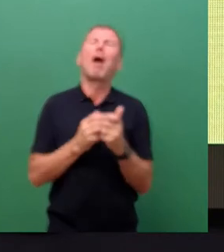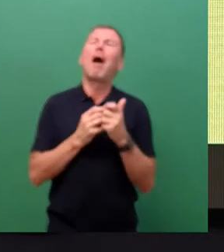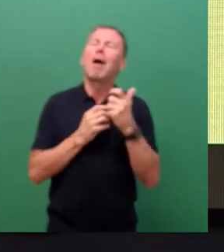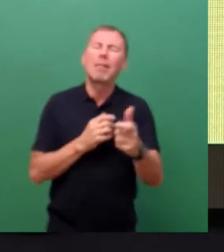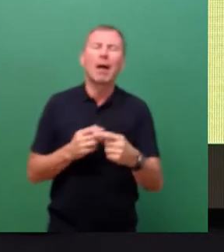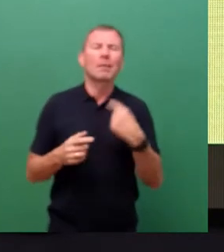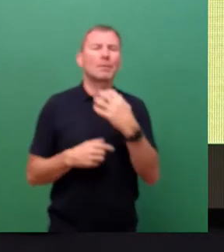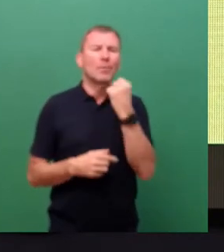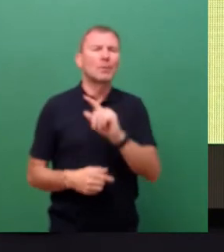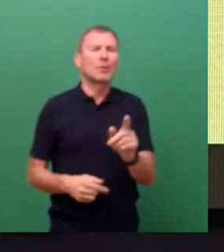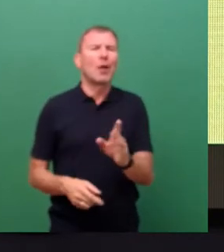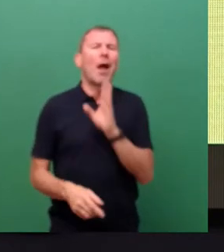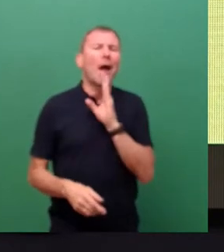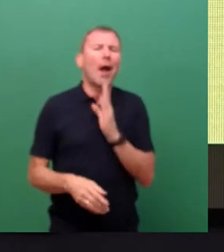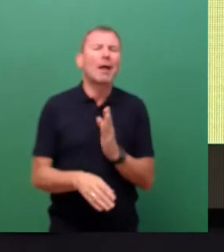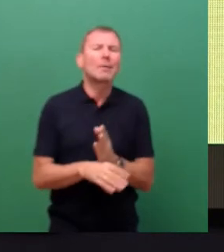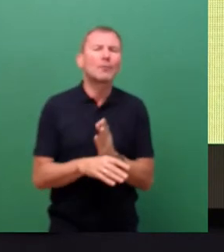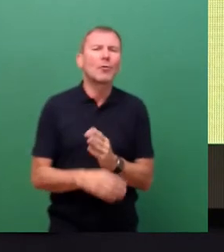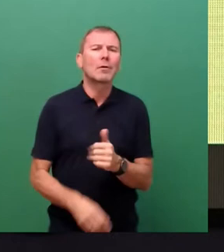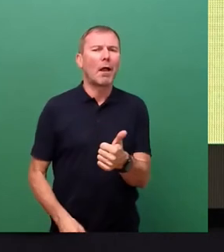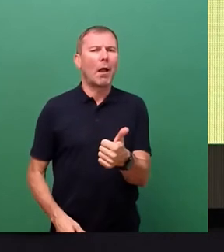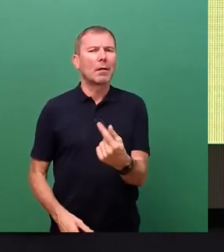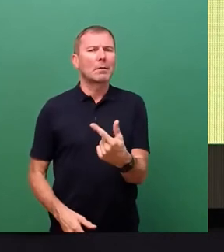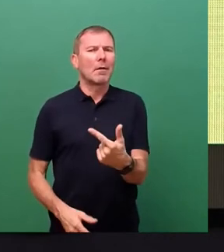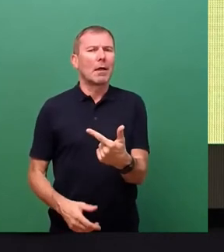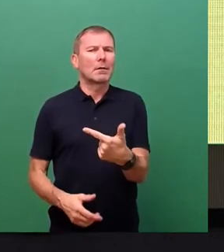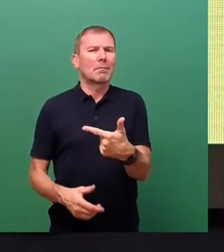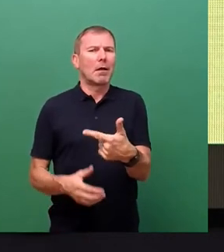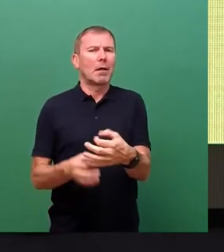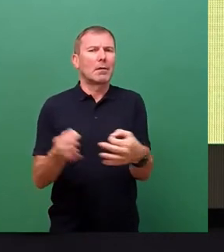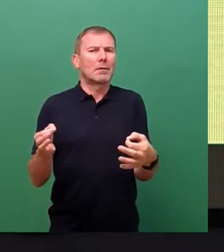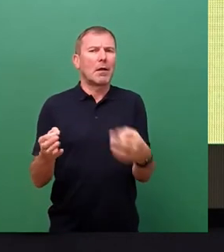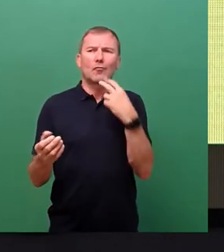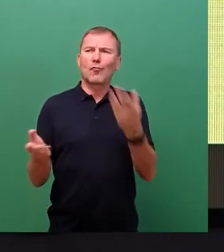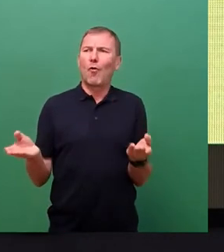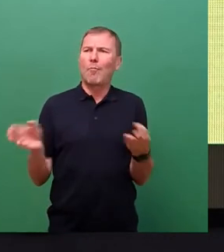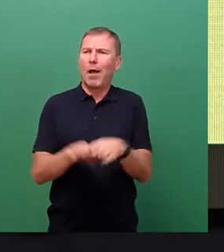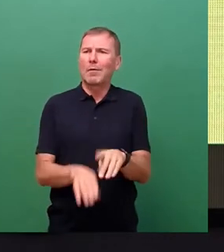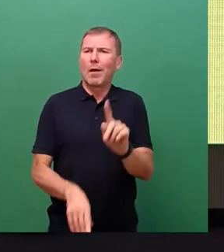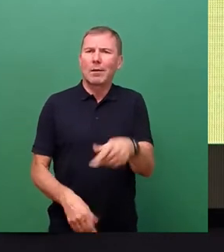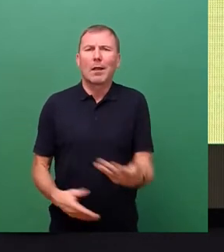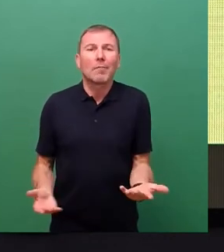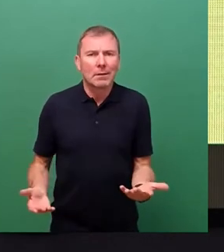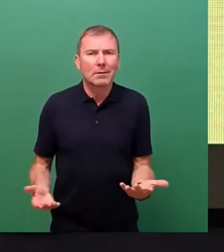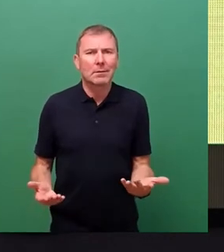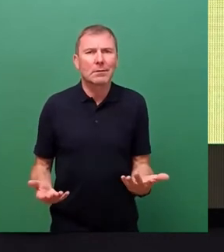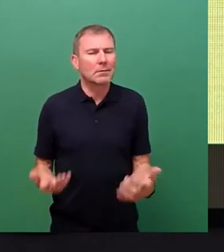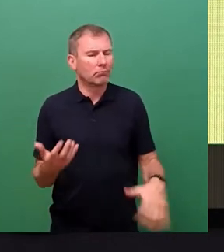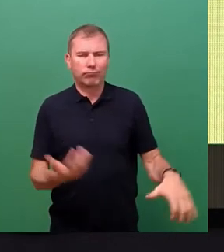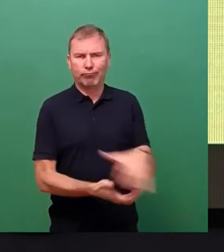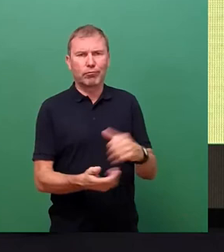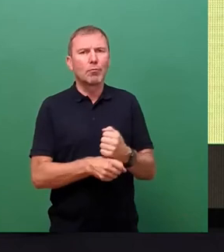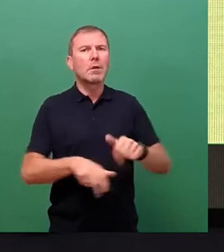reicht ja auch schon über ein, zwei Tage, wenn ich einen solchen Stromausfall zu gewärtigen habe. Dann muss auch Verwaltung